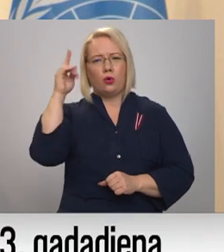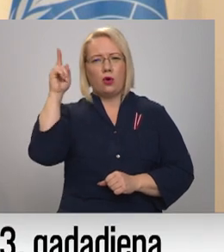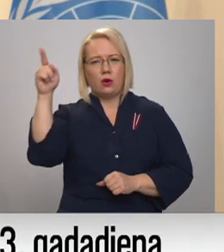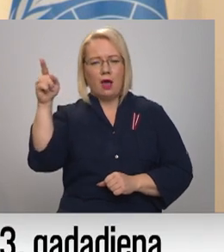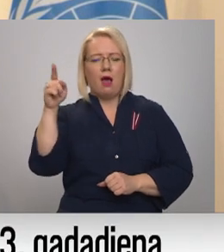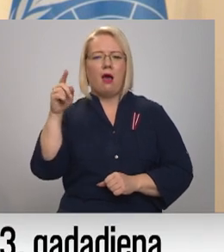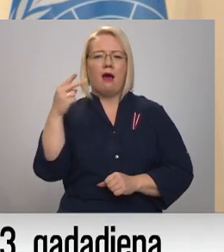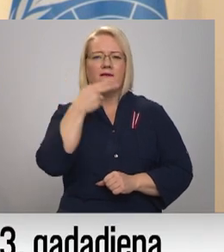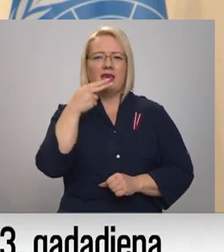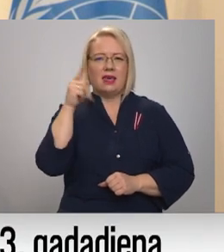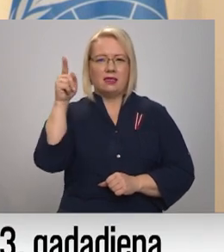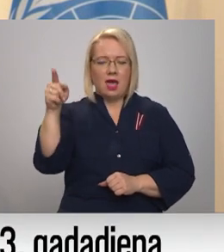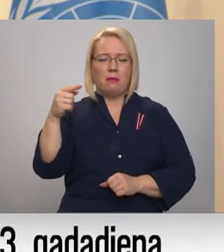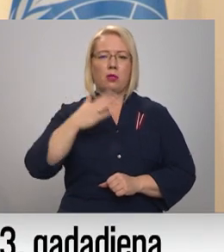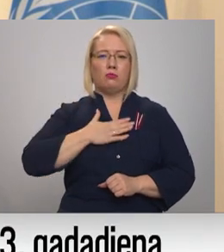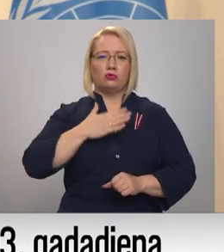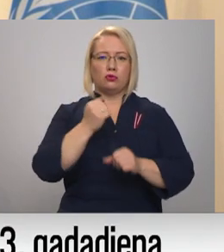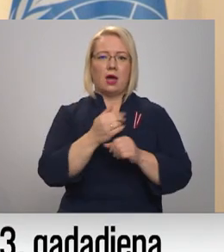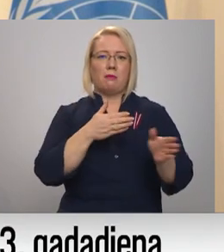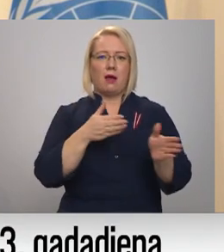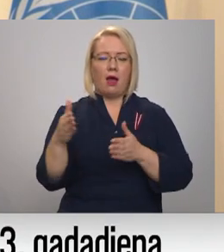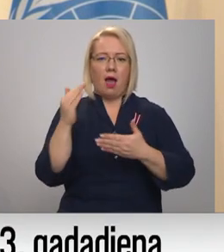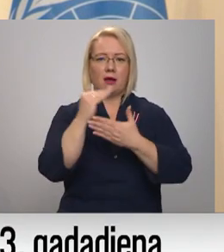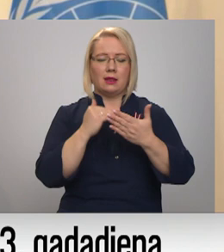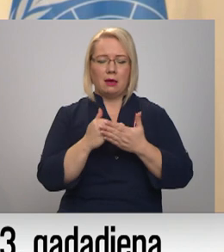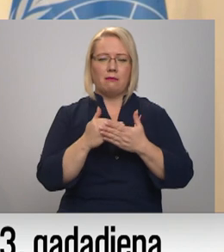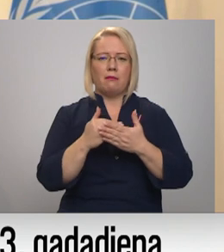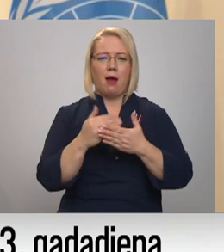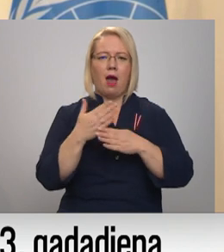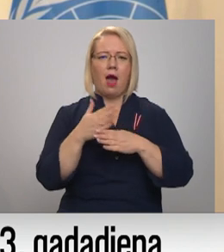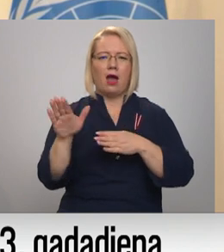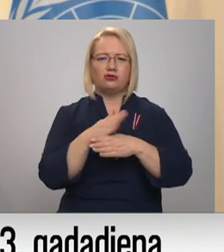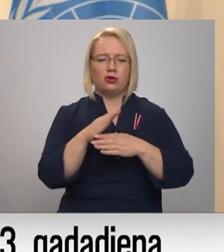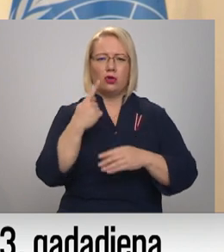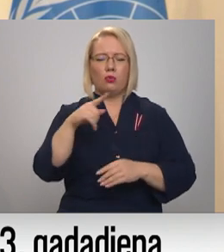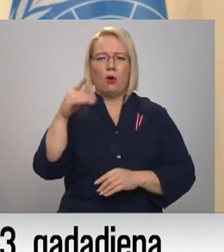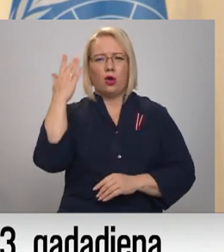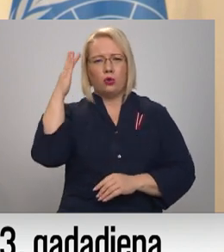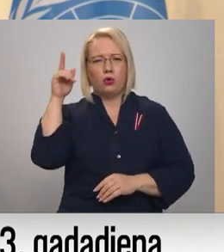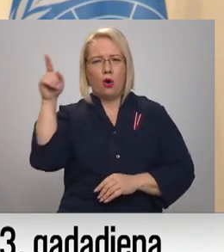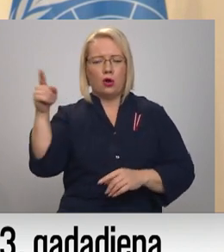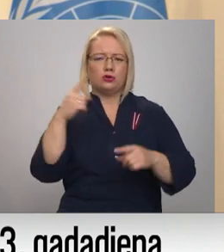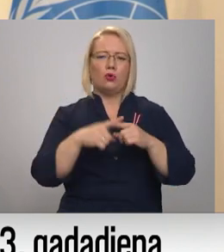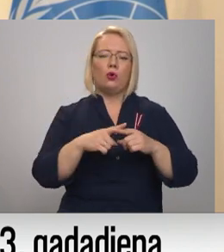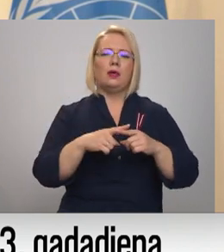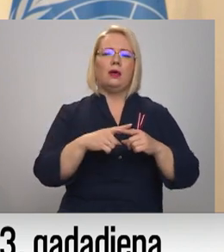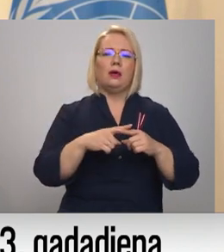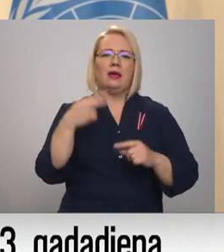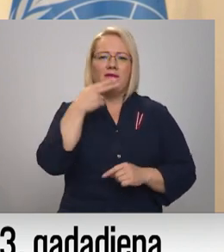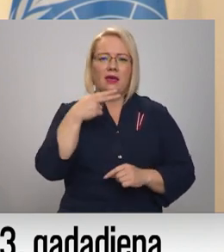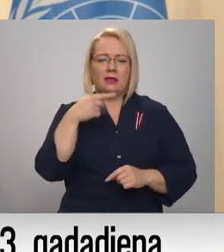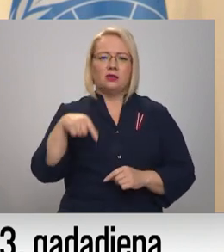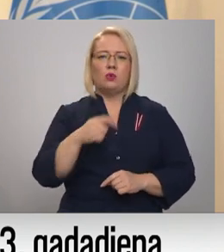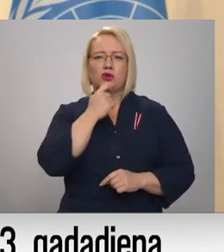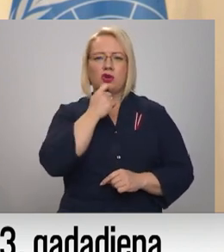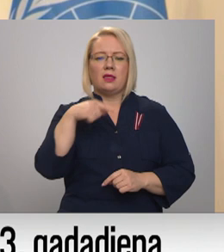kārtība atšķirās no Nūjorkas un no Vienes, jo mūsu Ženeva ir starptāt